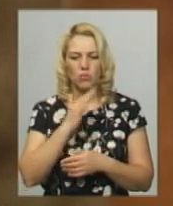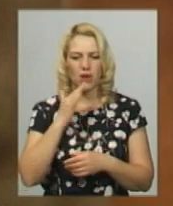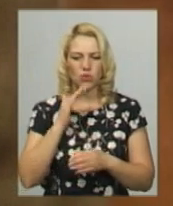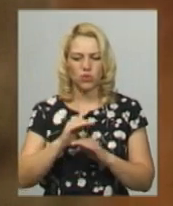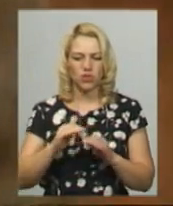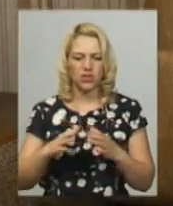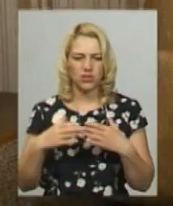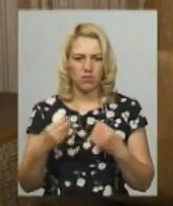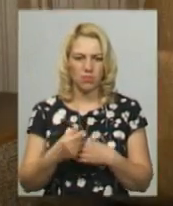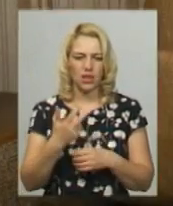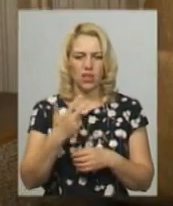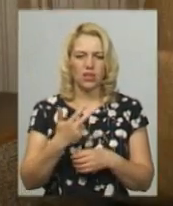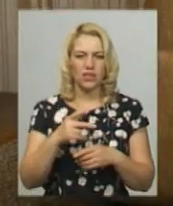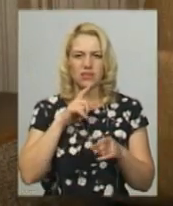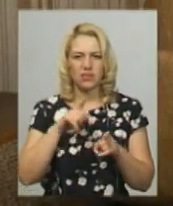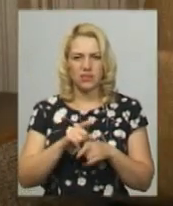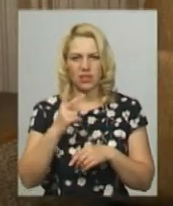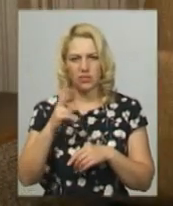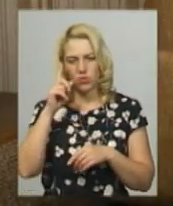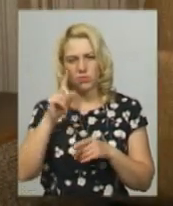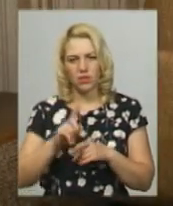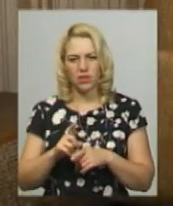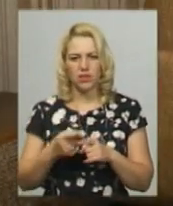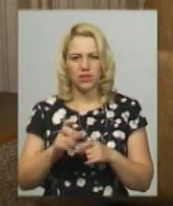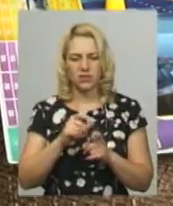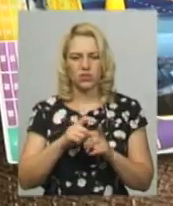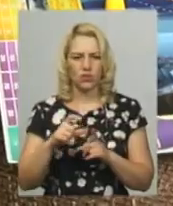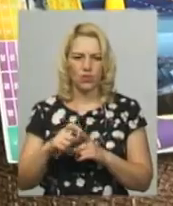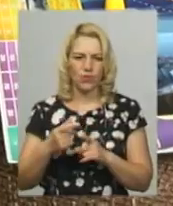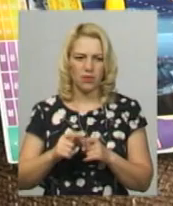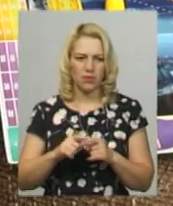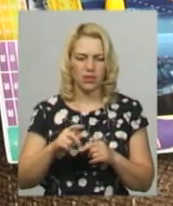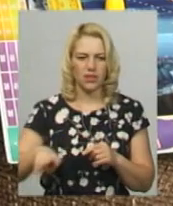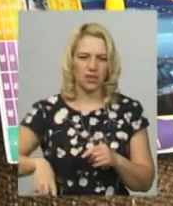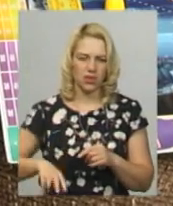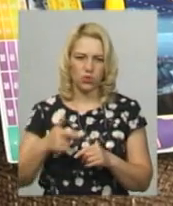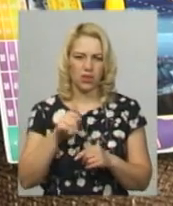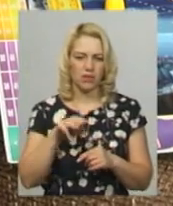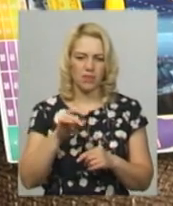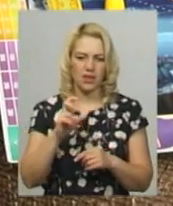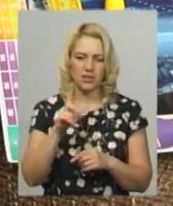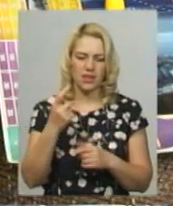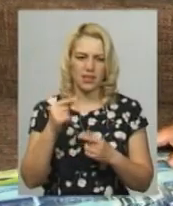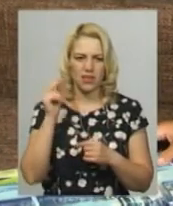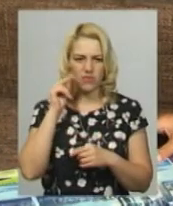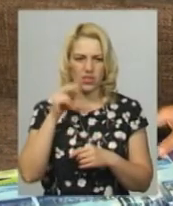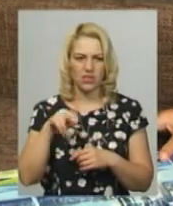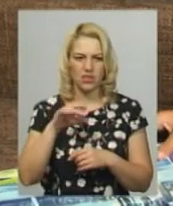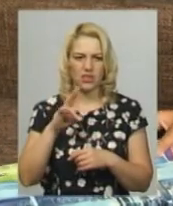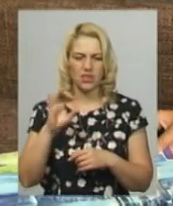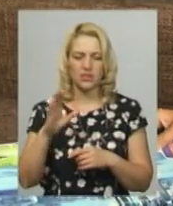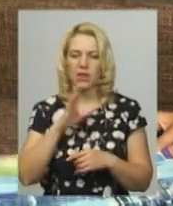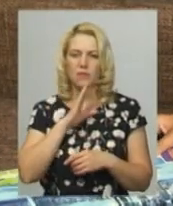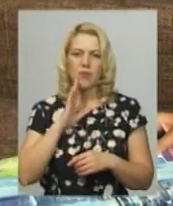двох братів та три сестри. За словами директора Ориненської гімназії Хмельницької обласної ради Олі Горбатенко, де зараз навчається Денис, його мати з 19